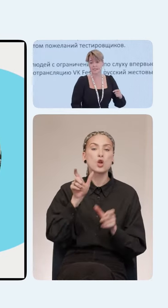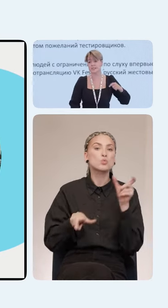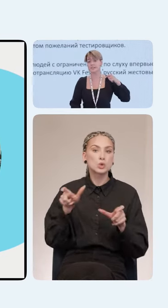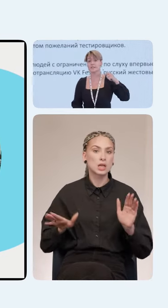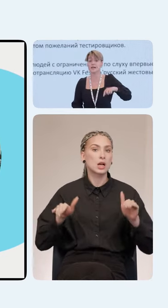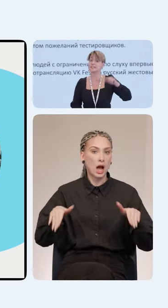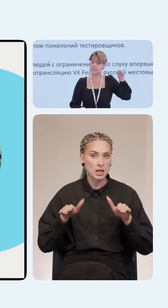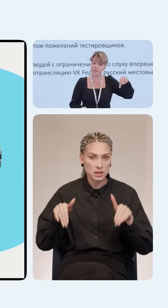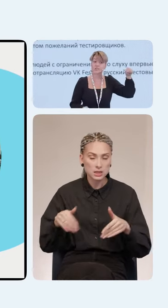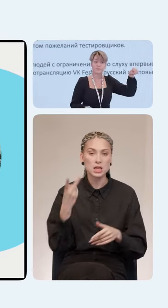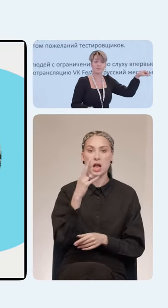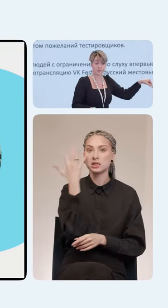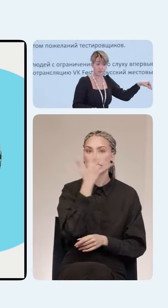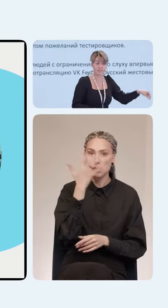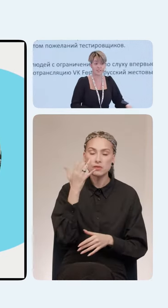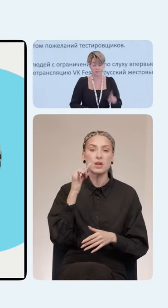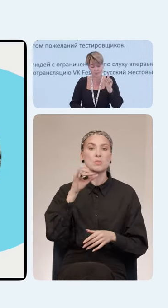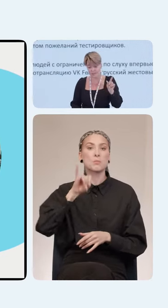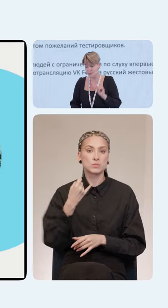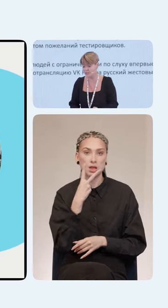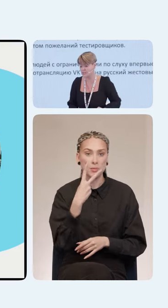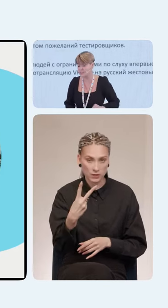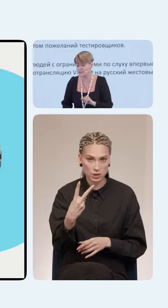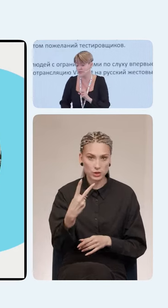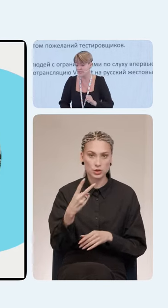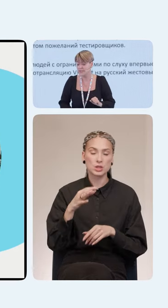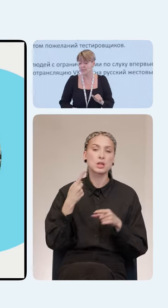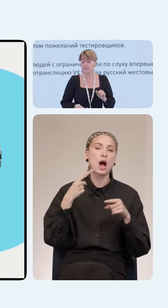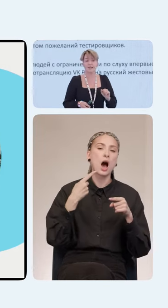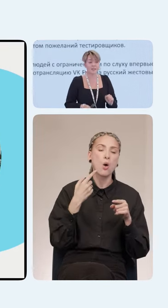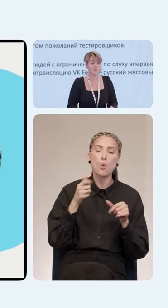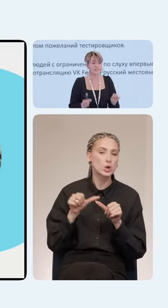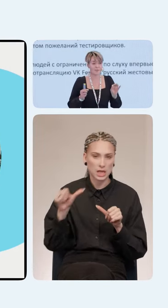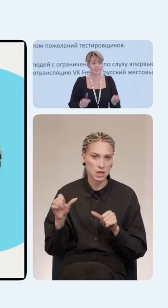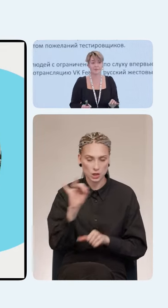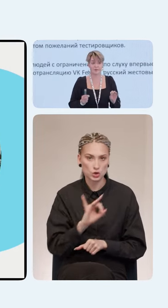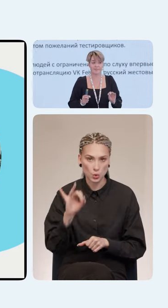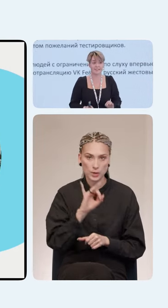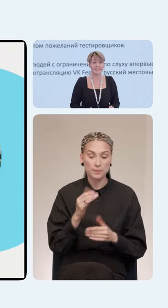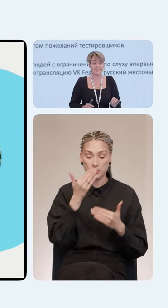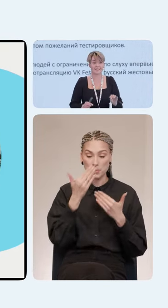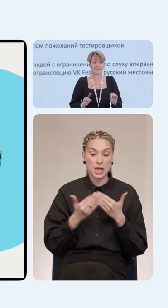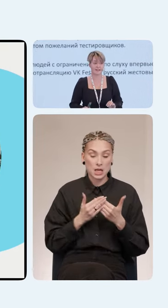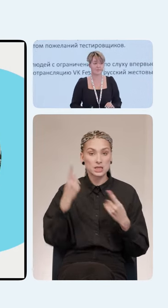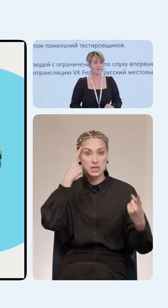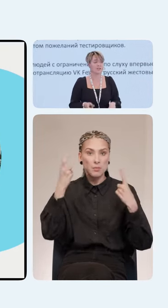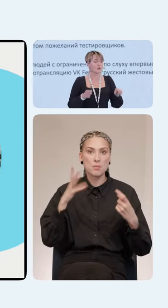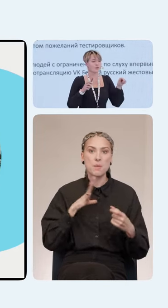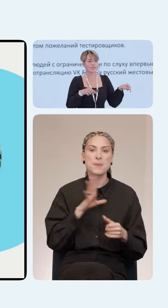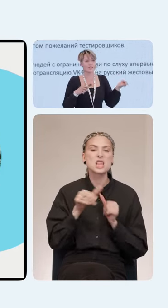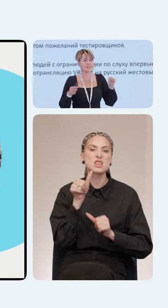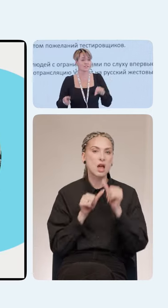колясках, для незрячих и слабовидящих гостей. Про это будет отдельная история. Накануне события провели тест-драйв.